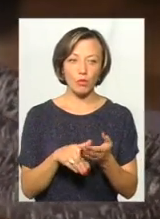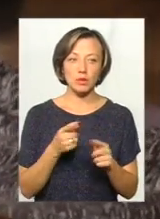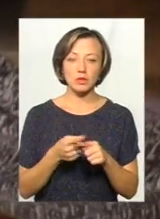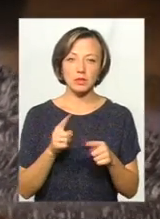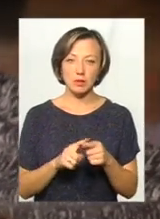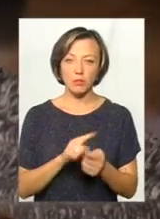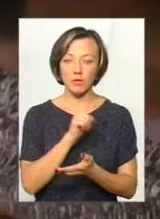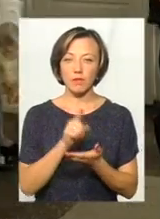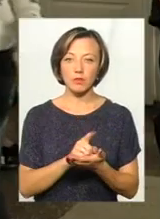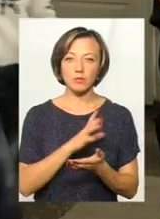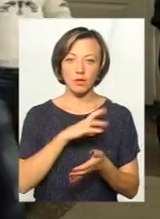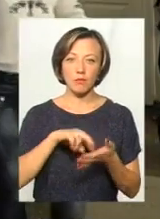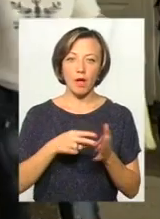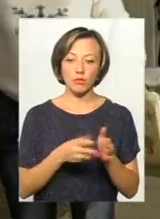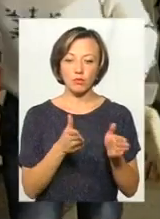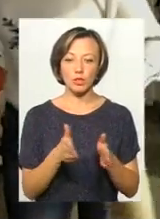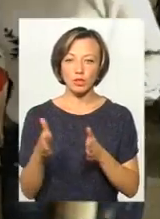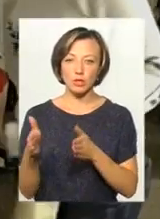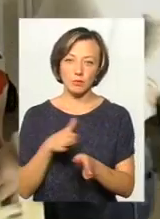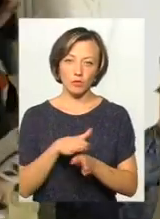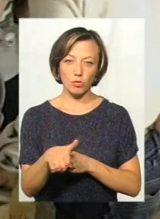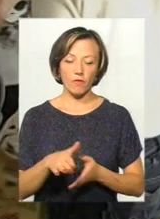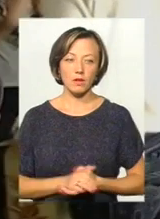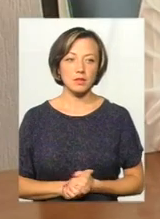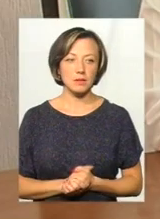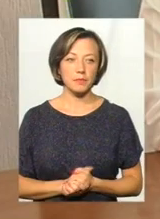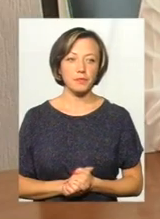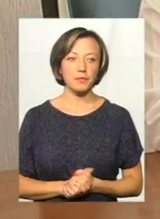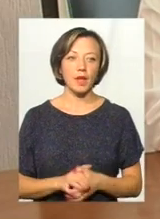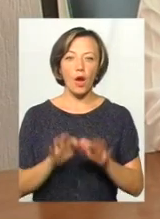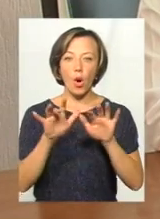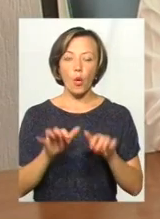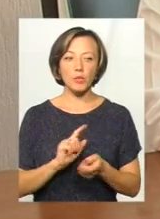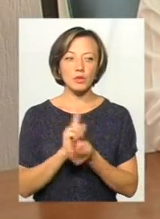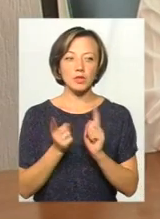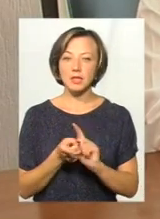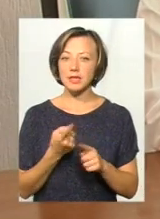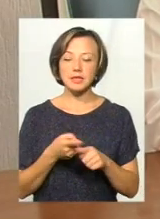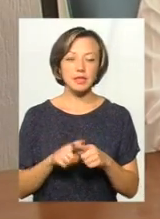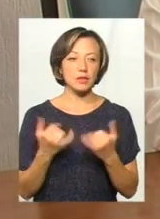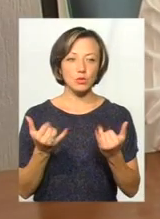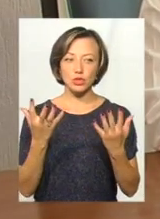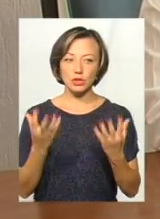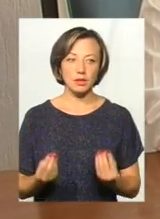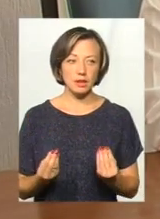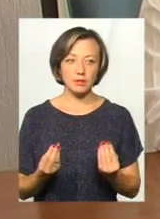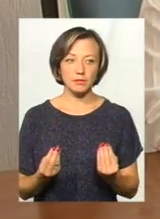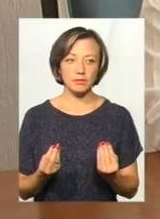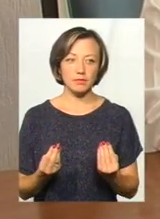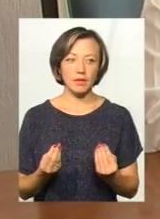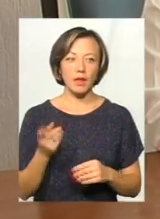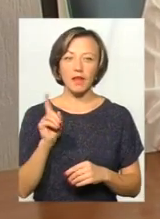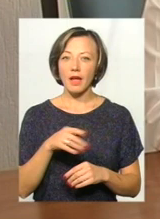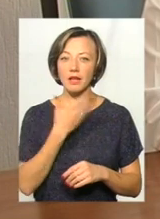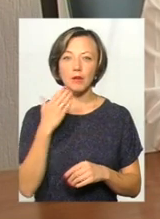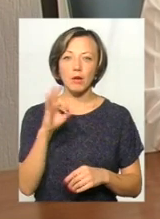відповідно, повинно в плановому режимі здійснюватись. Компітеризація, це, взагалі, навіть на сьогоднішній час, навіть